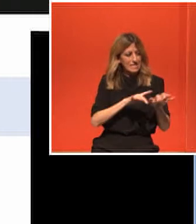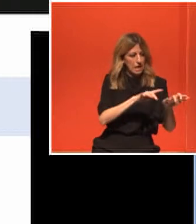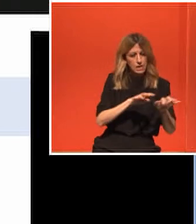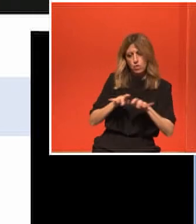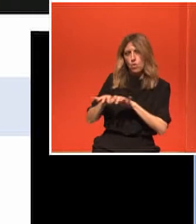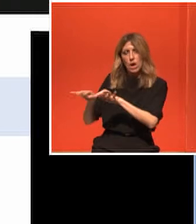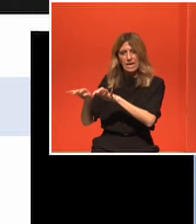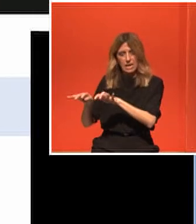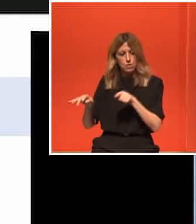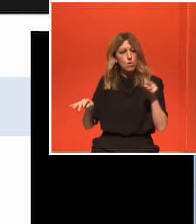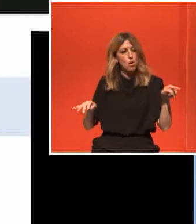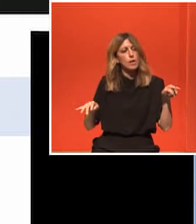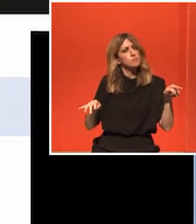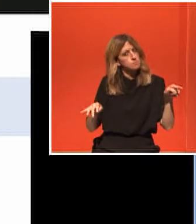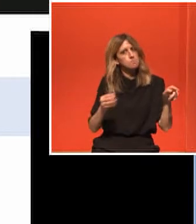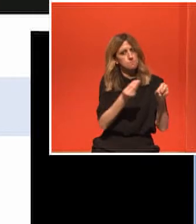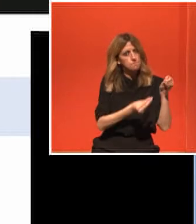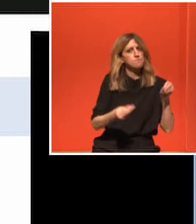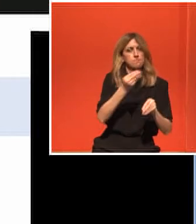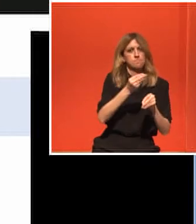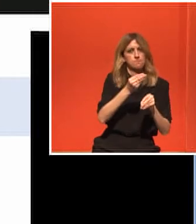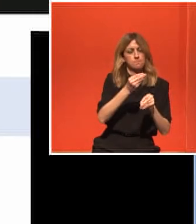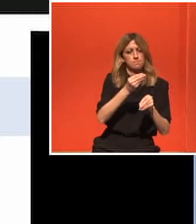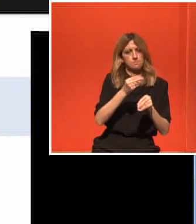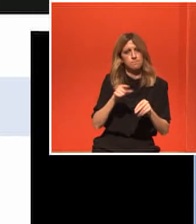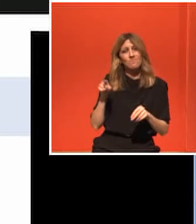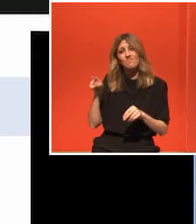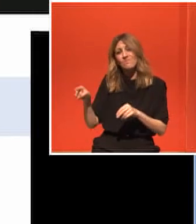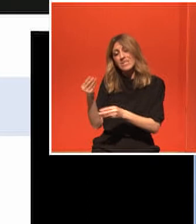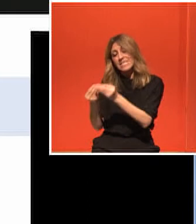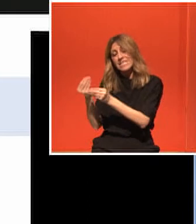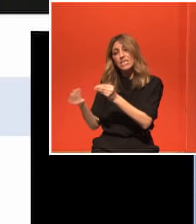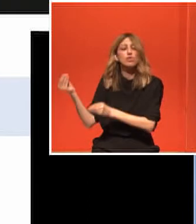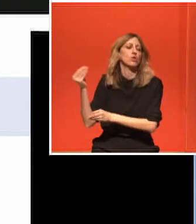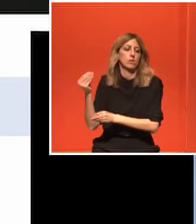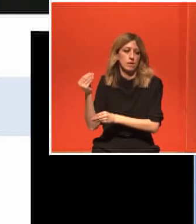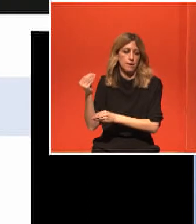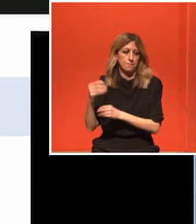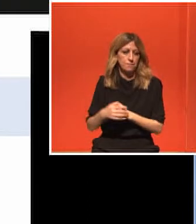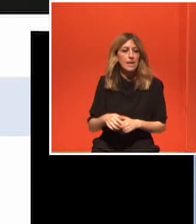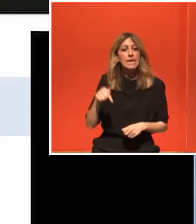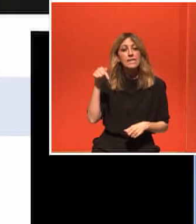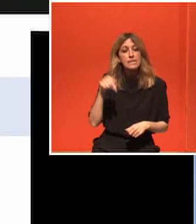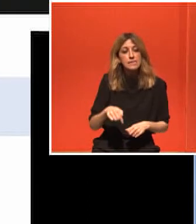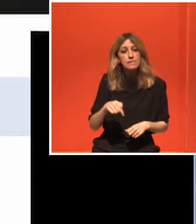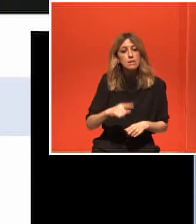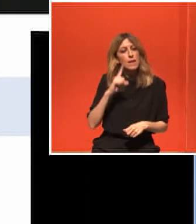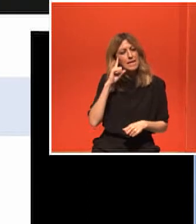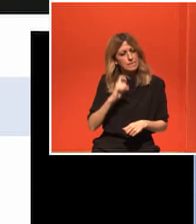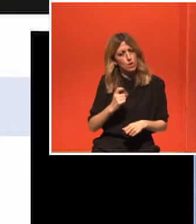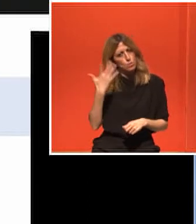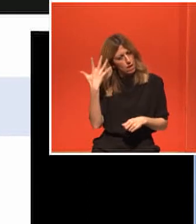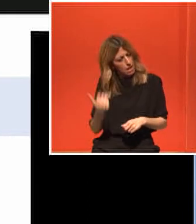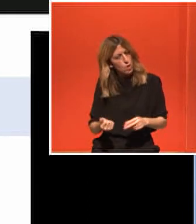στο πότε θα προκύψει ο καρκίνος σαν επίπτωση της νόσου. Εδώ ξέρω σήμερα και υπάρχουν αποτελέσματα